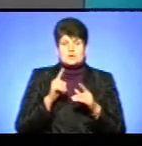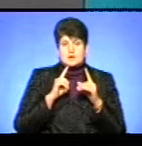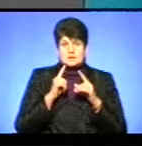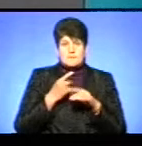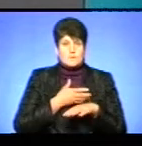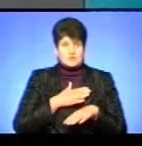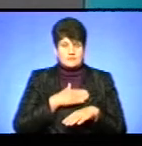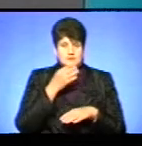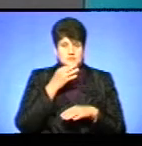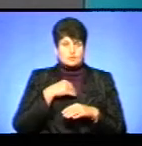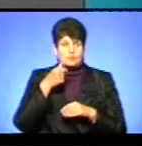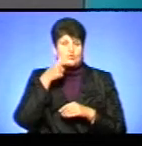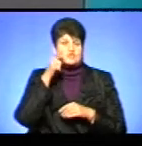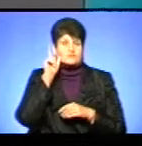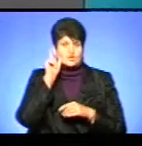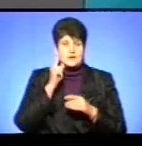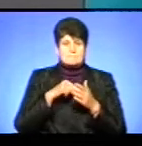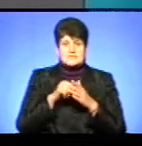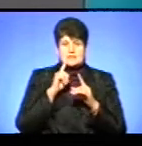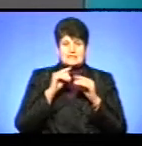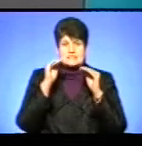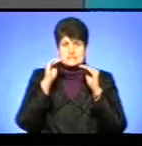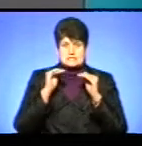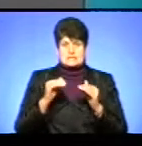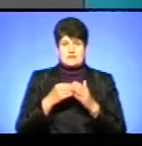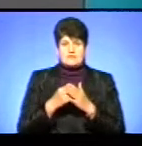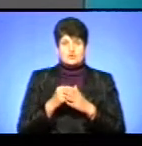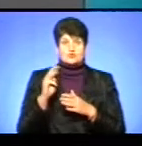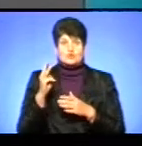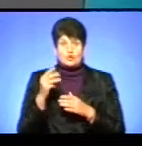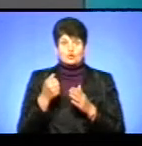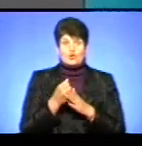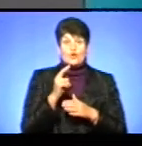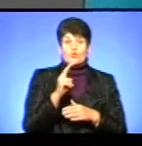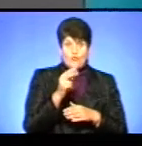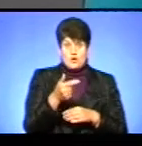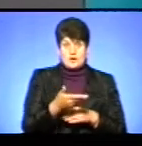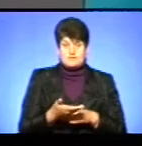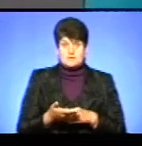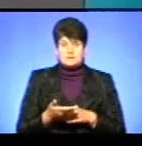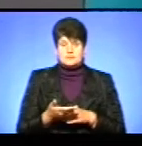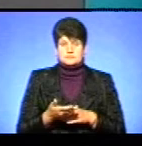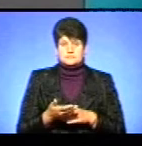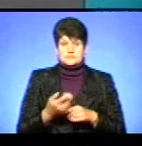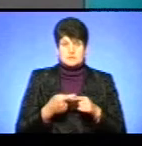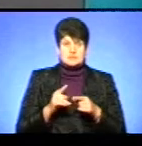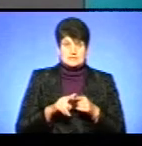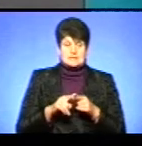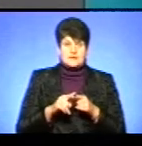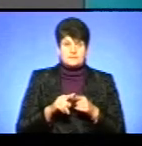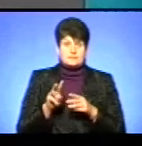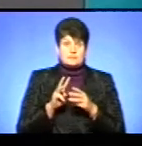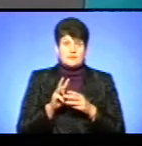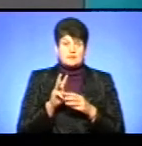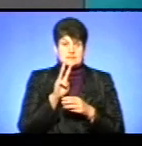позавчора міська рада знизила вартість приїзду у тролейбусах з 3 до 2 гривень. Це, власне, з сайту